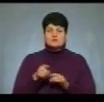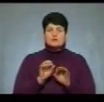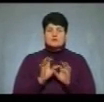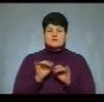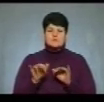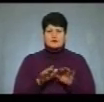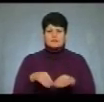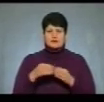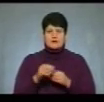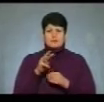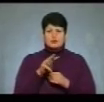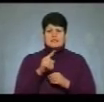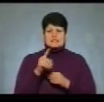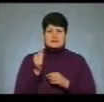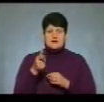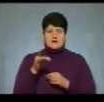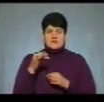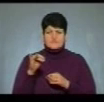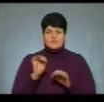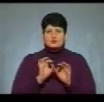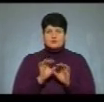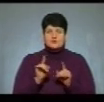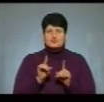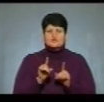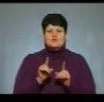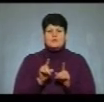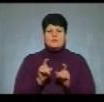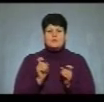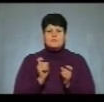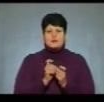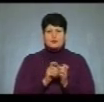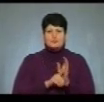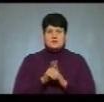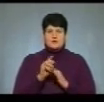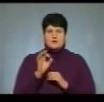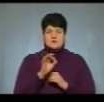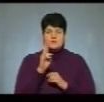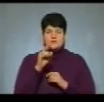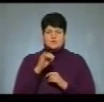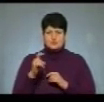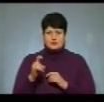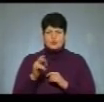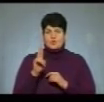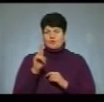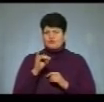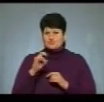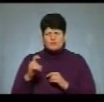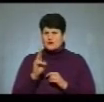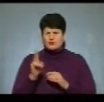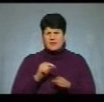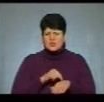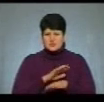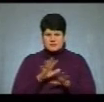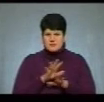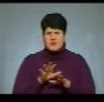справі надавав Микола Загаєвський. Він розповів, що бійку спровокував Олександр Цюх. Ніхто до Цюха не чіпав, нічого ніякого.